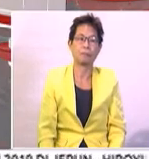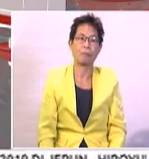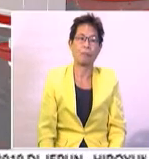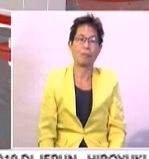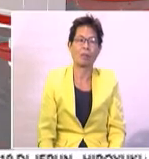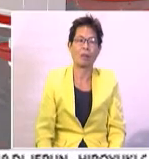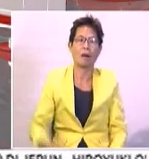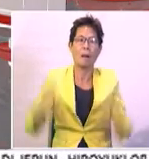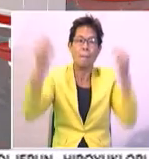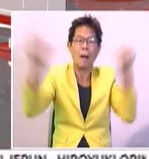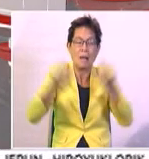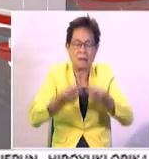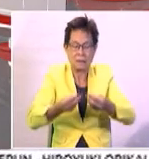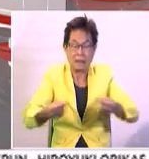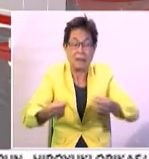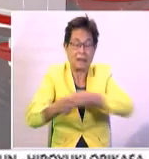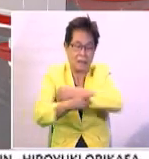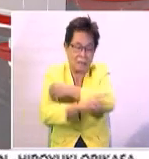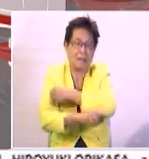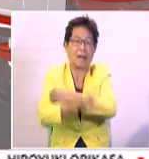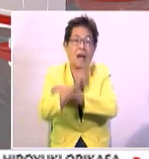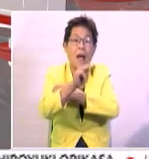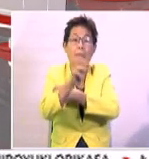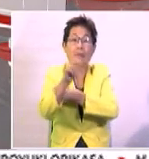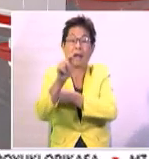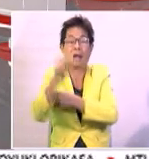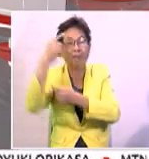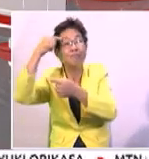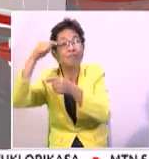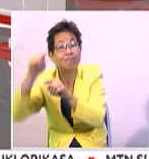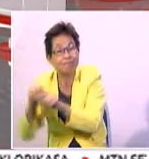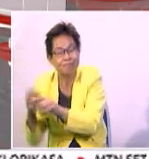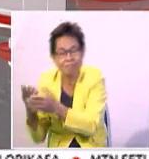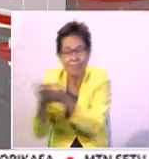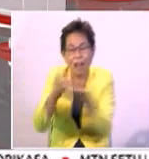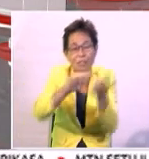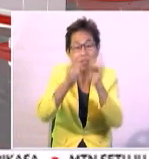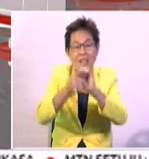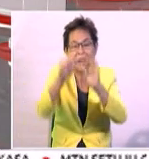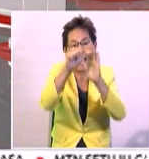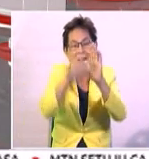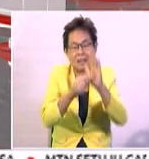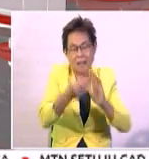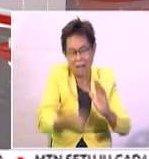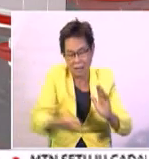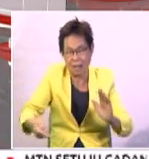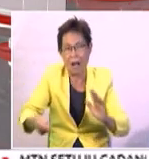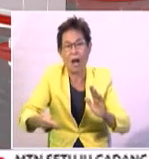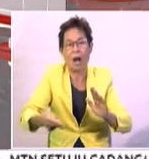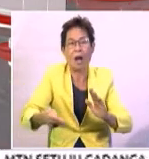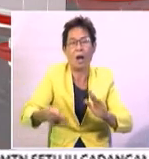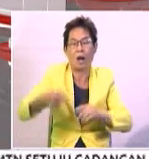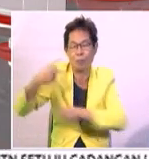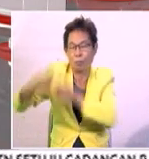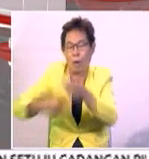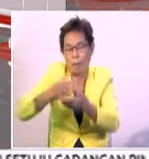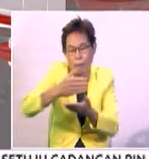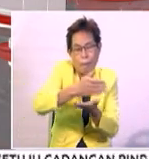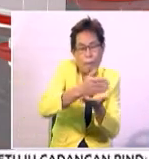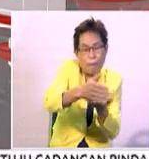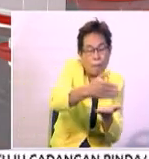Majlis Tanah Negara MTN hari ini bersetuju dengan cadangan pindaan Akta Harta Pusaka Kecil Pembahagian